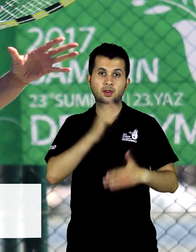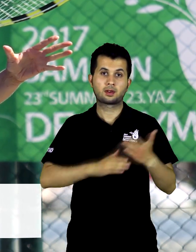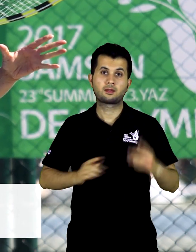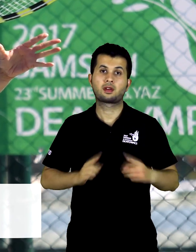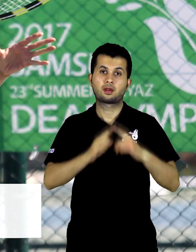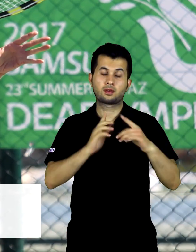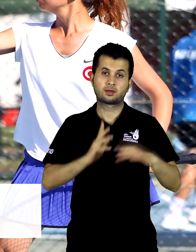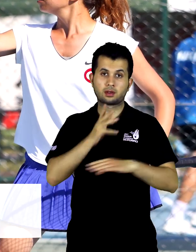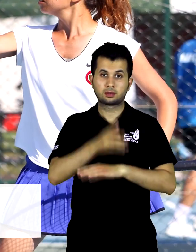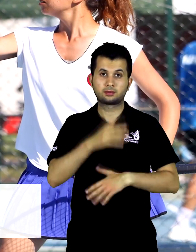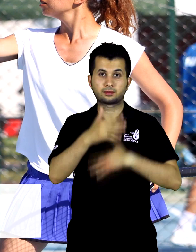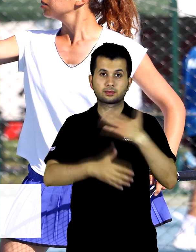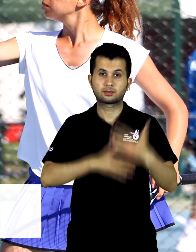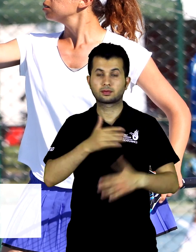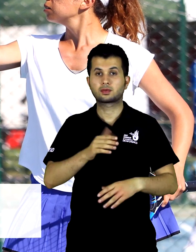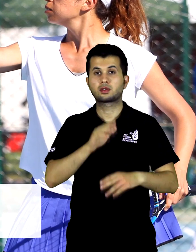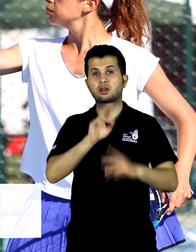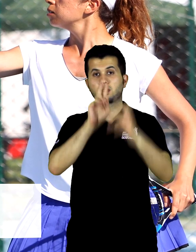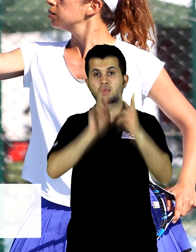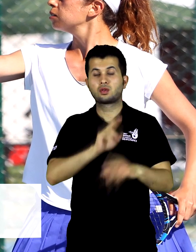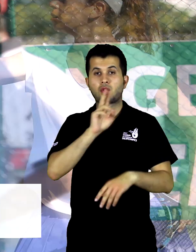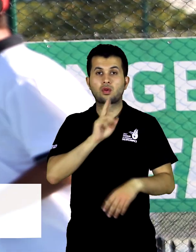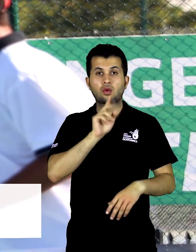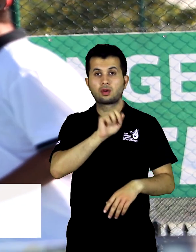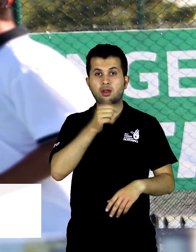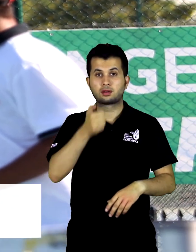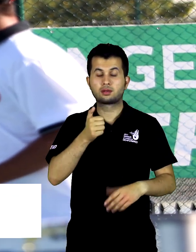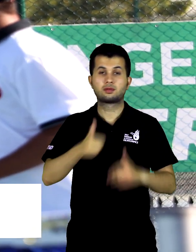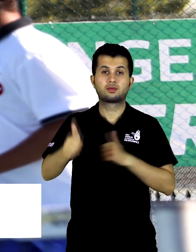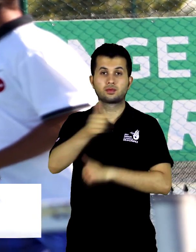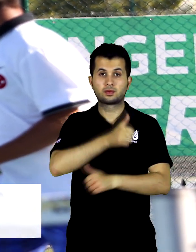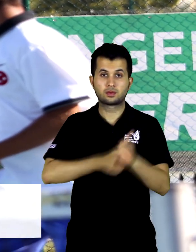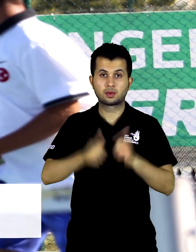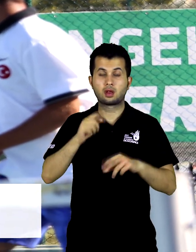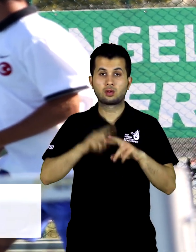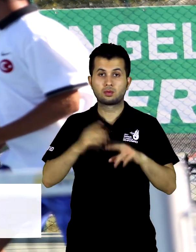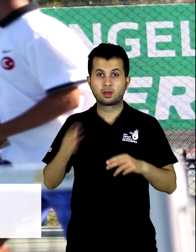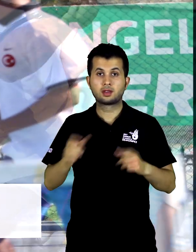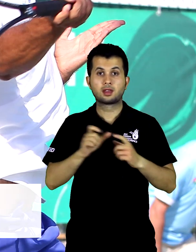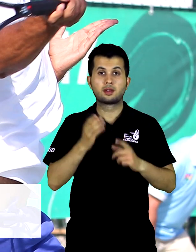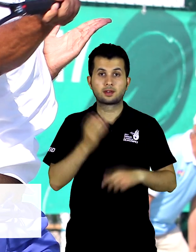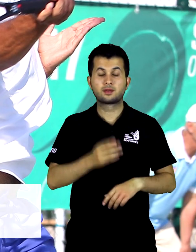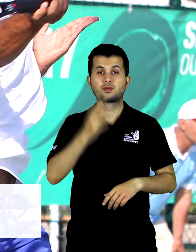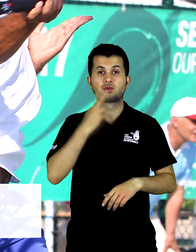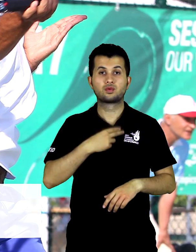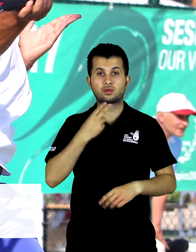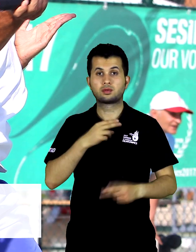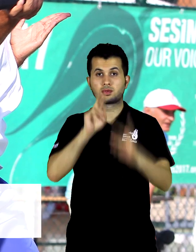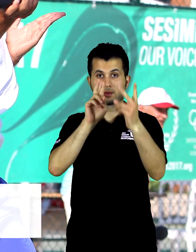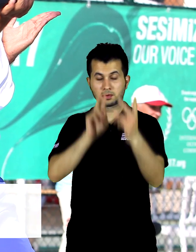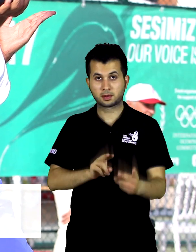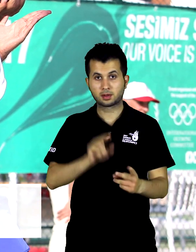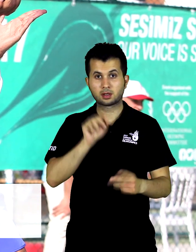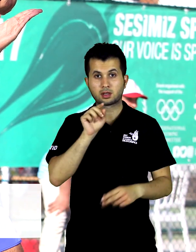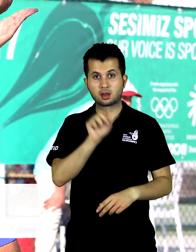yükseldi. Karışık çiftler son 16 turundaysa Asuman Saki, Sercan Yeşilova ikilisi, Rus, Sergei